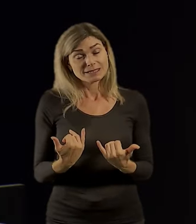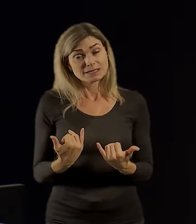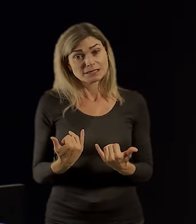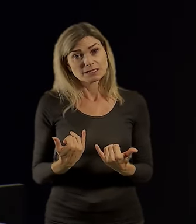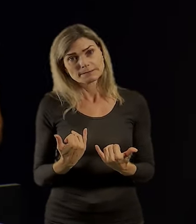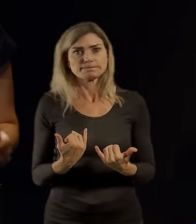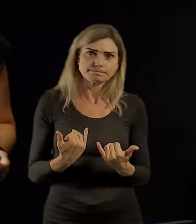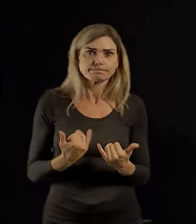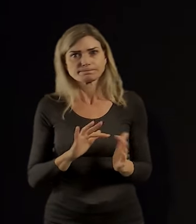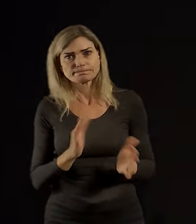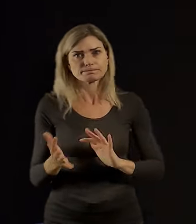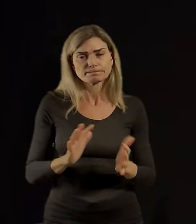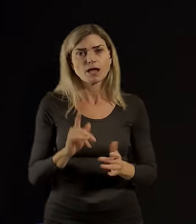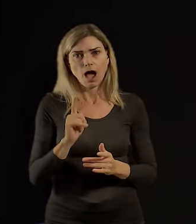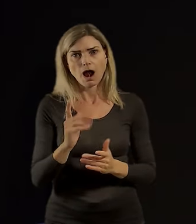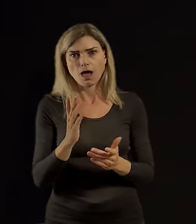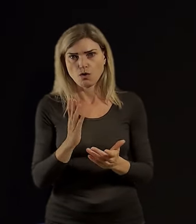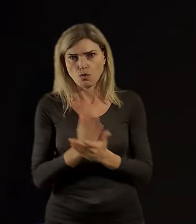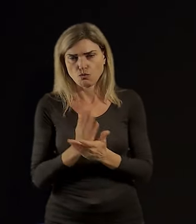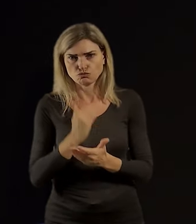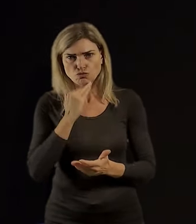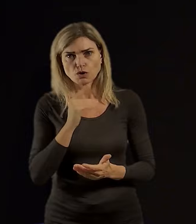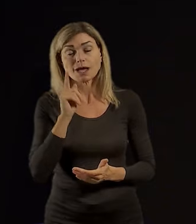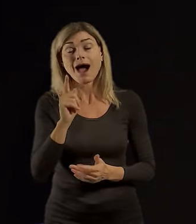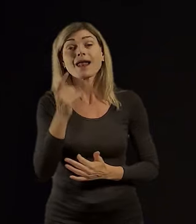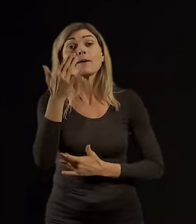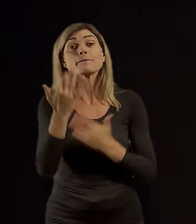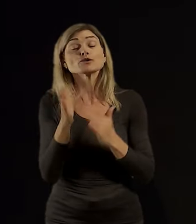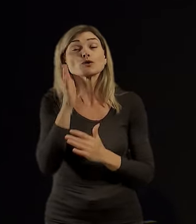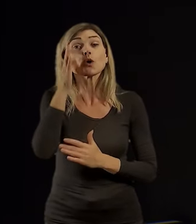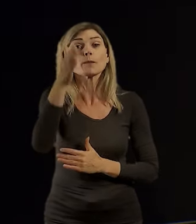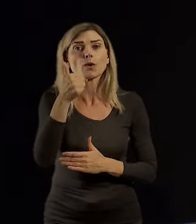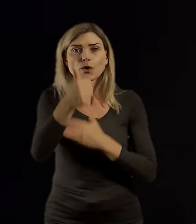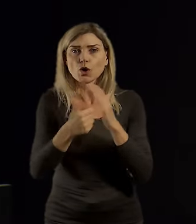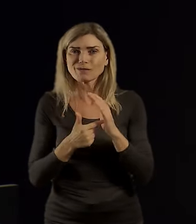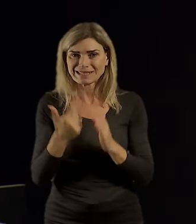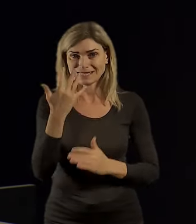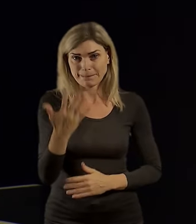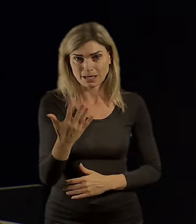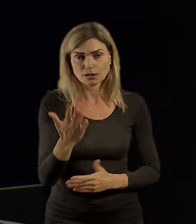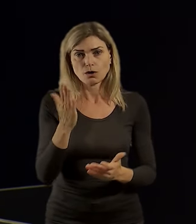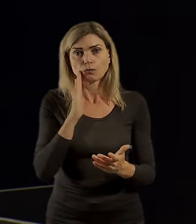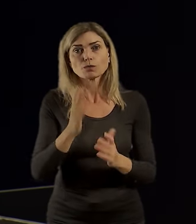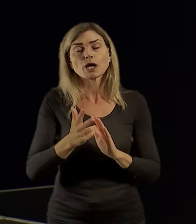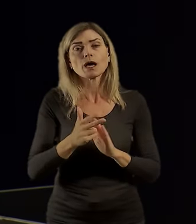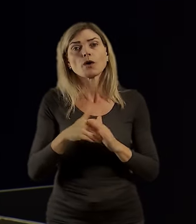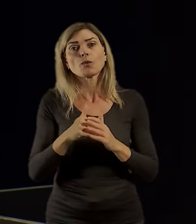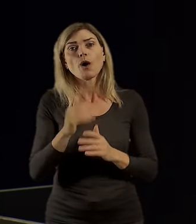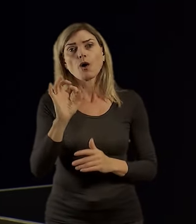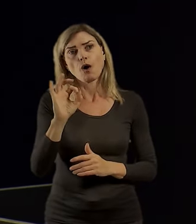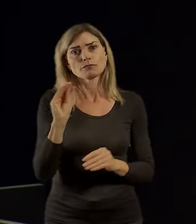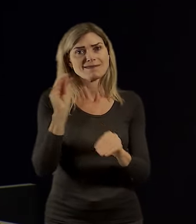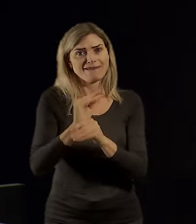ještě dobré, ale trošku zvýšené. Ale podívejte se na to číslo v roce 2050, ono to vlastně vzroste o třetinu, takže